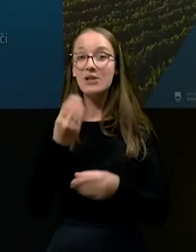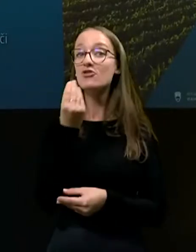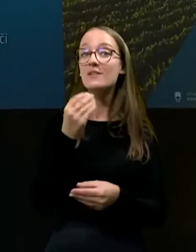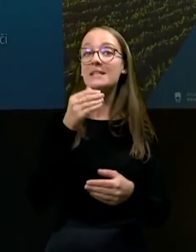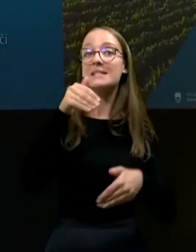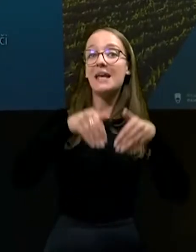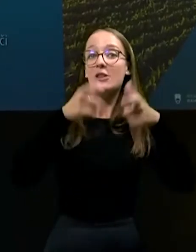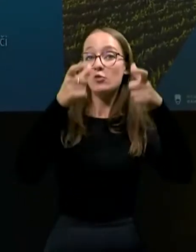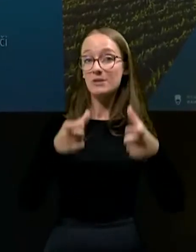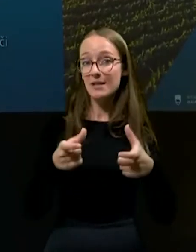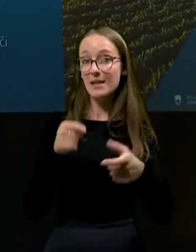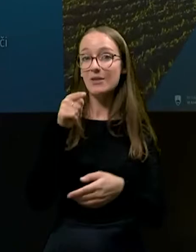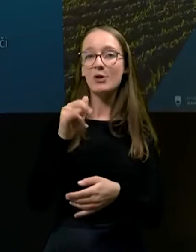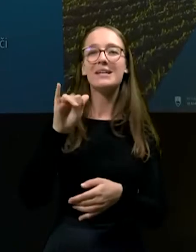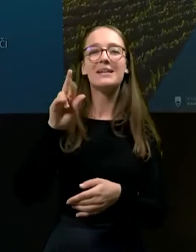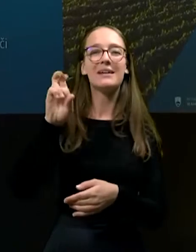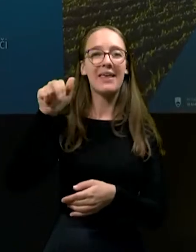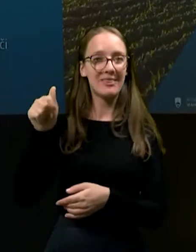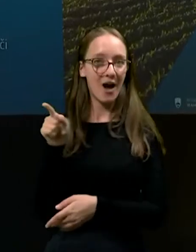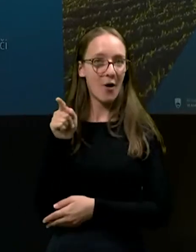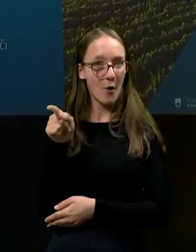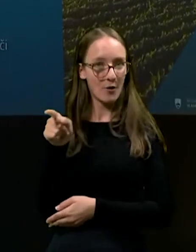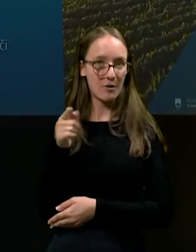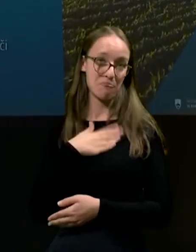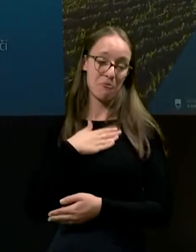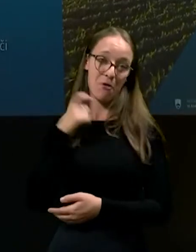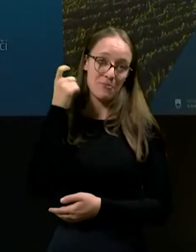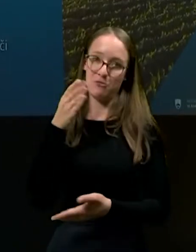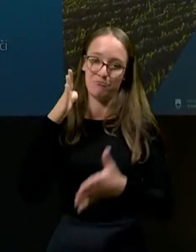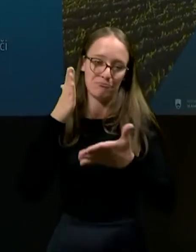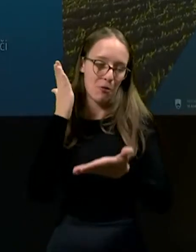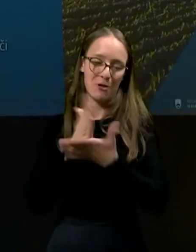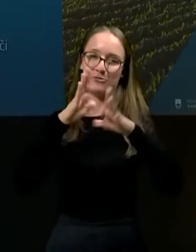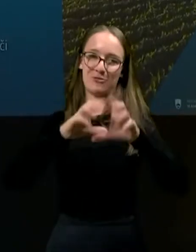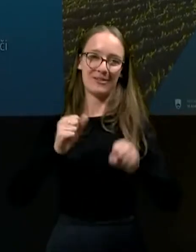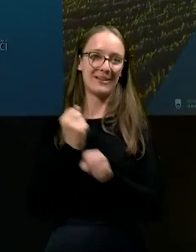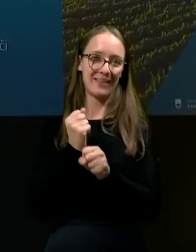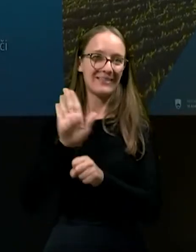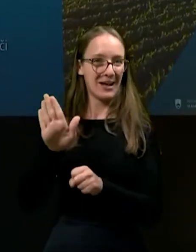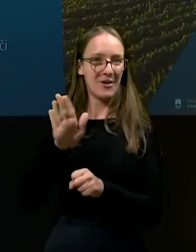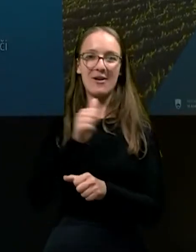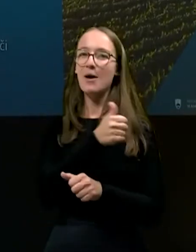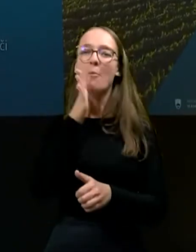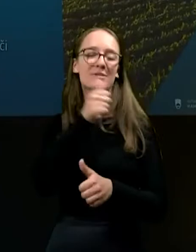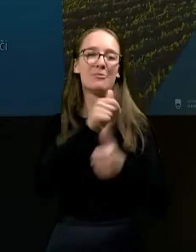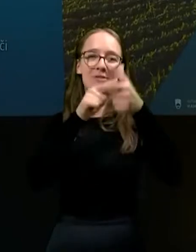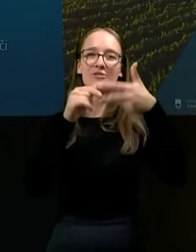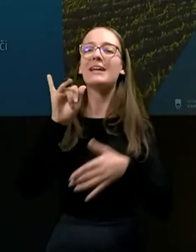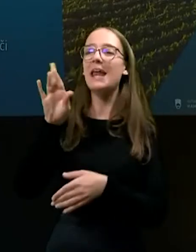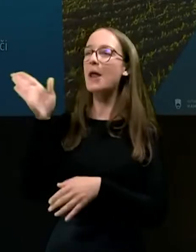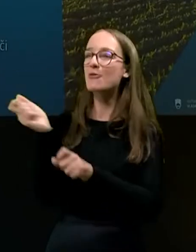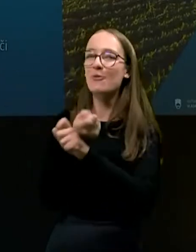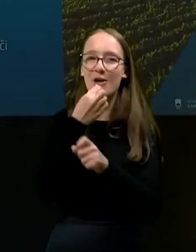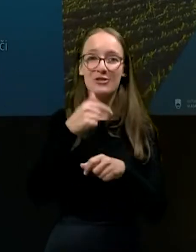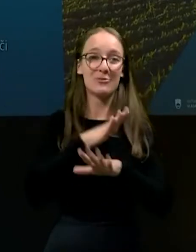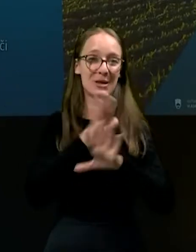industrije, ki ga je Irena po moje upravila odlično. Zdaj bom samo naštevo Irena, pa mi boš polj popravila, če sem vse